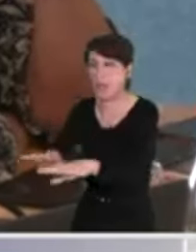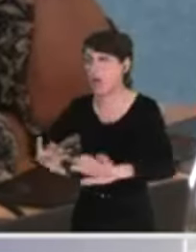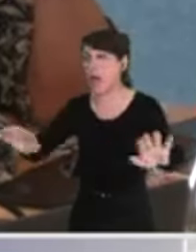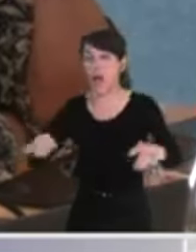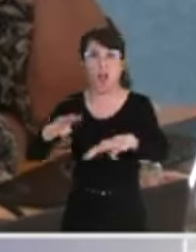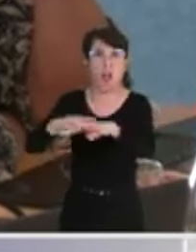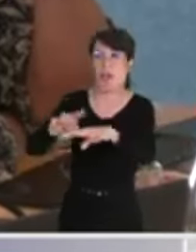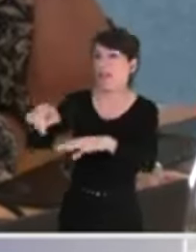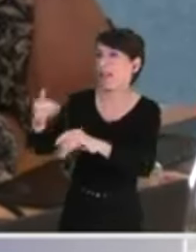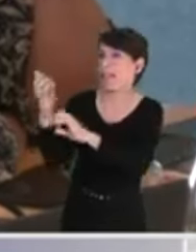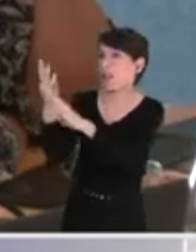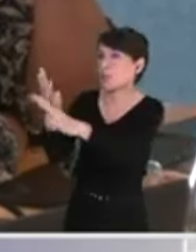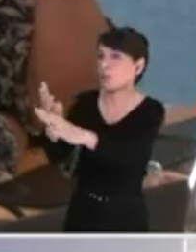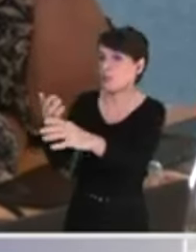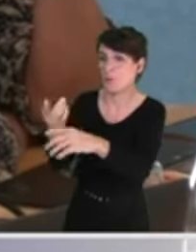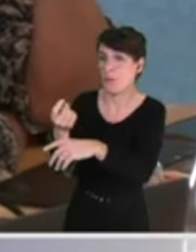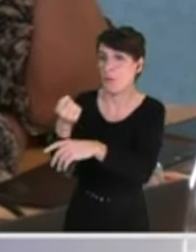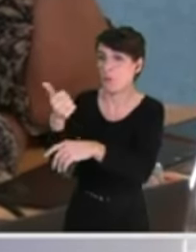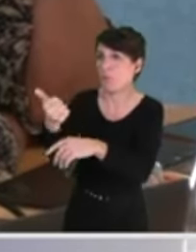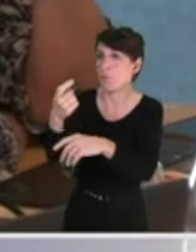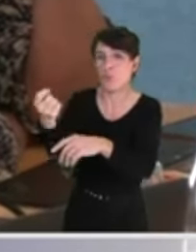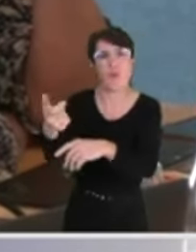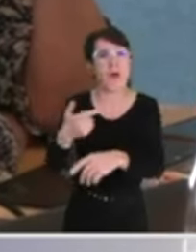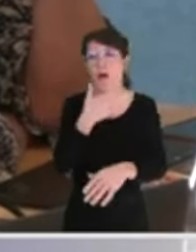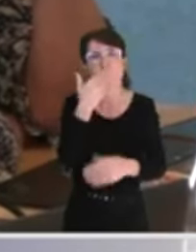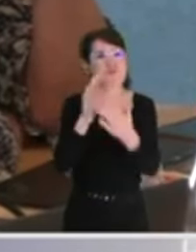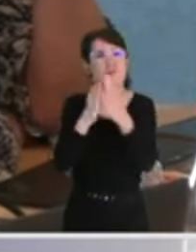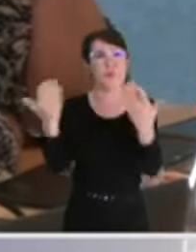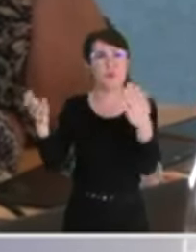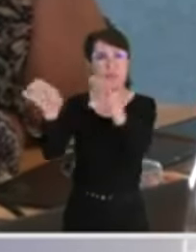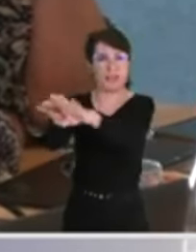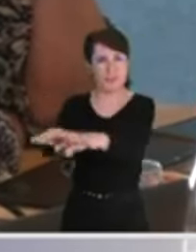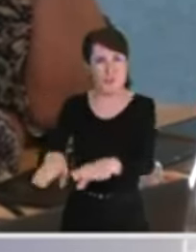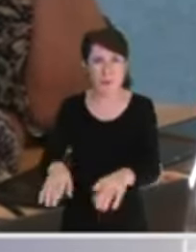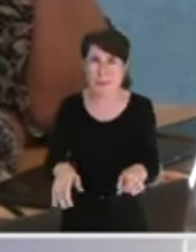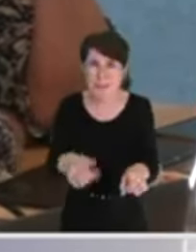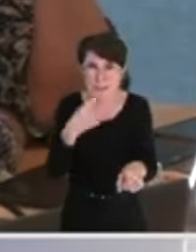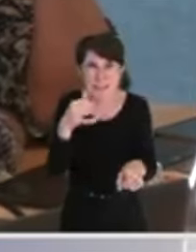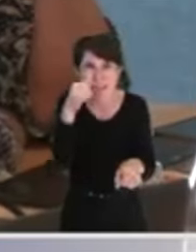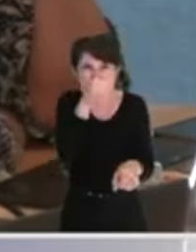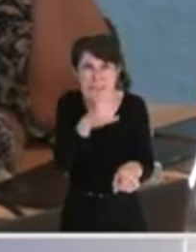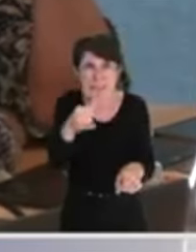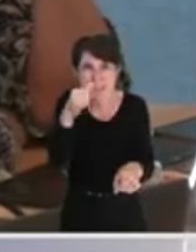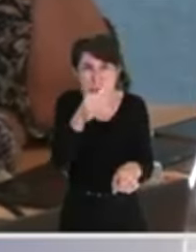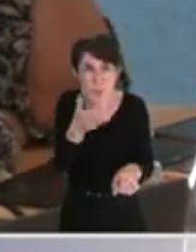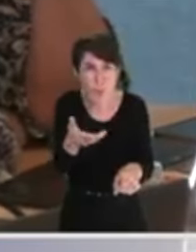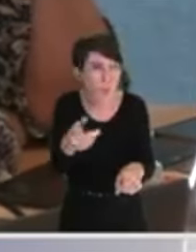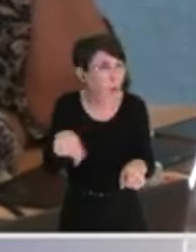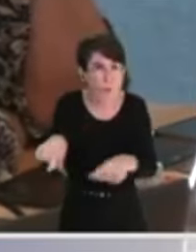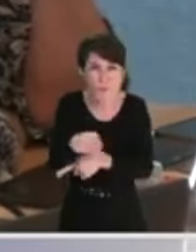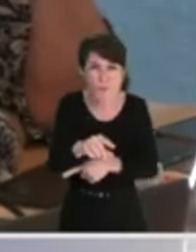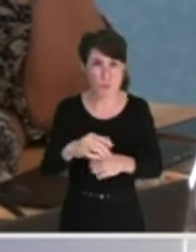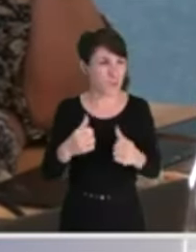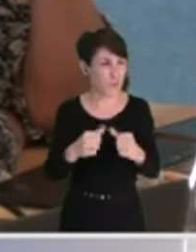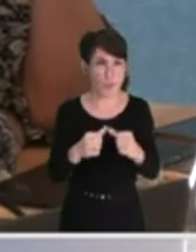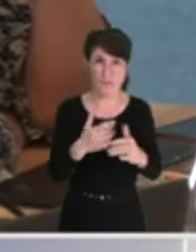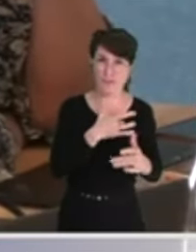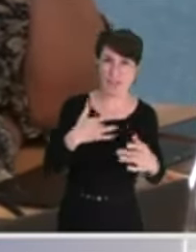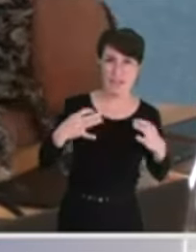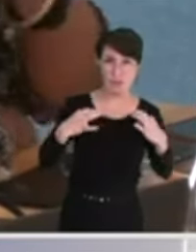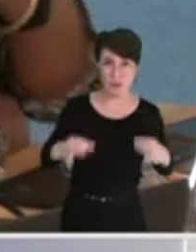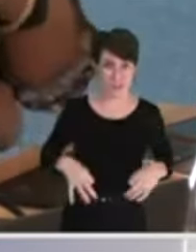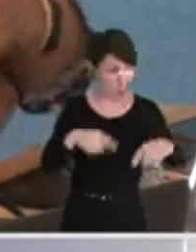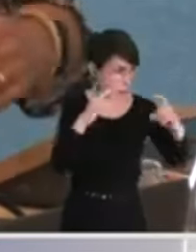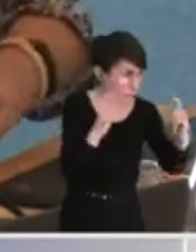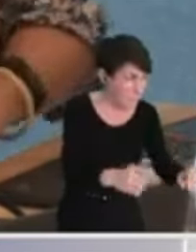que celles qui avaient le moins de lecteurs, évidemment, dans les quartiers les plus difficiles, c'était un plan absurde, vous supprimé, réduit la santé scolaire, enfin,